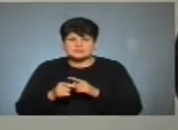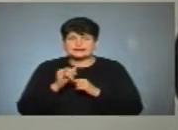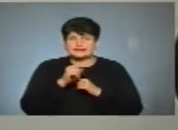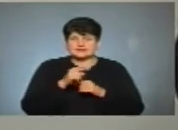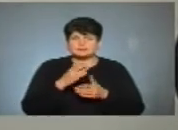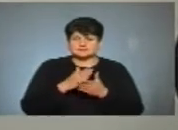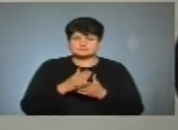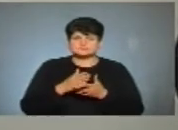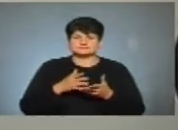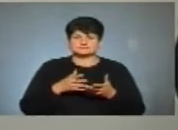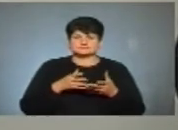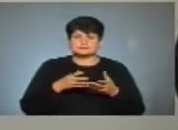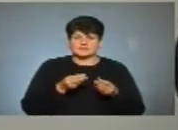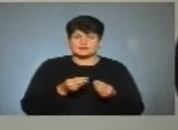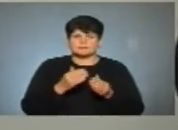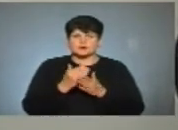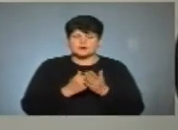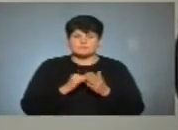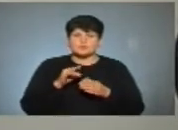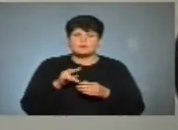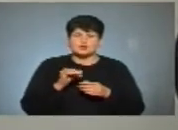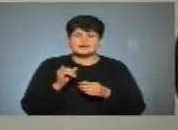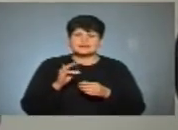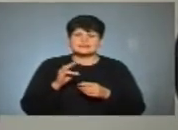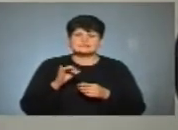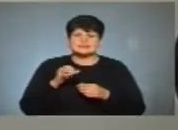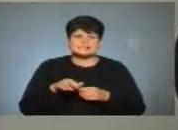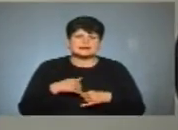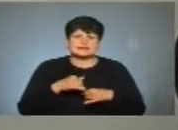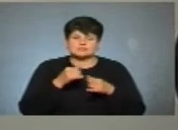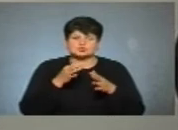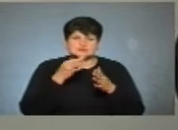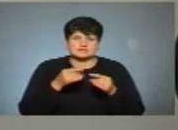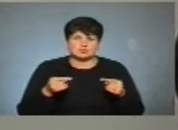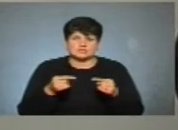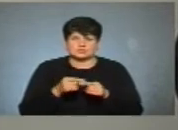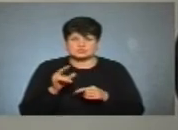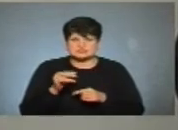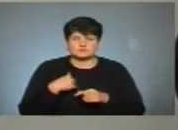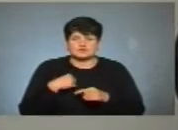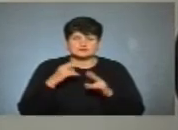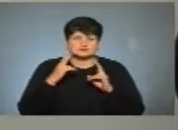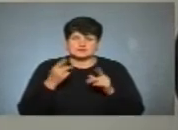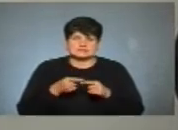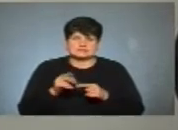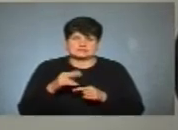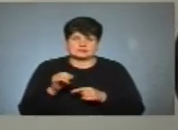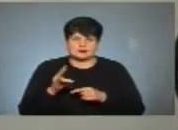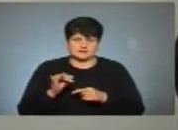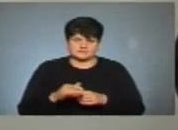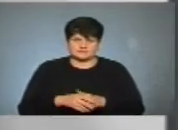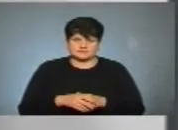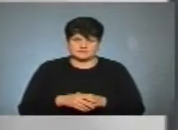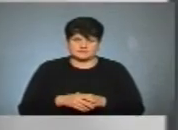них ми опиралися, складаючи нашу програму. По інвестиціях я не можу сказати конкретної цифри, тому що я не оперую такими даними. Окей.